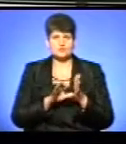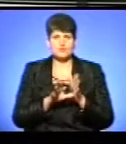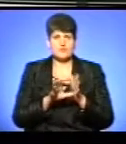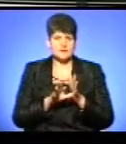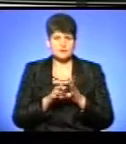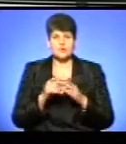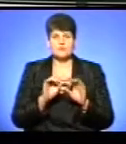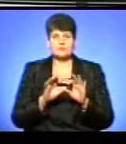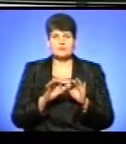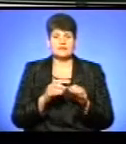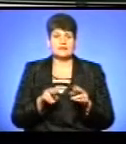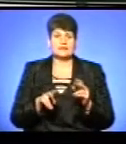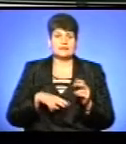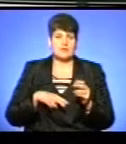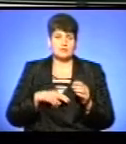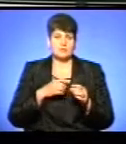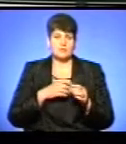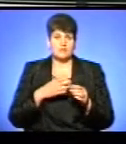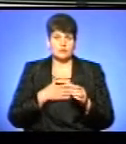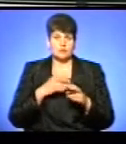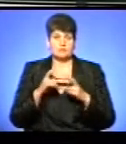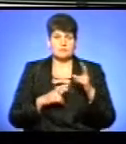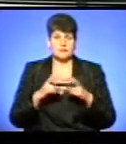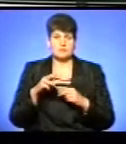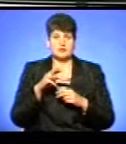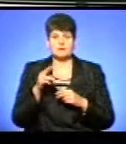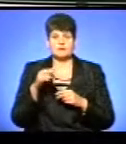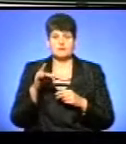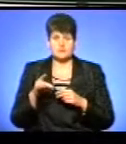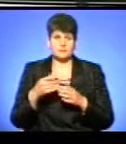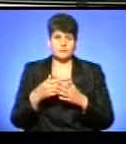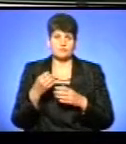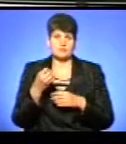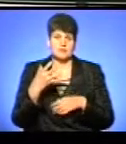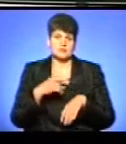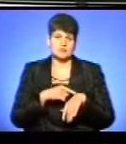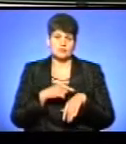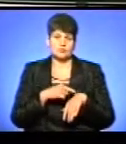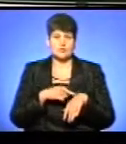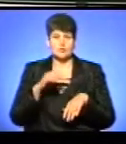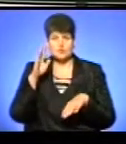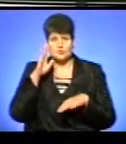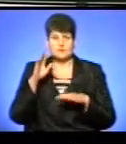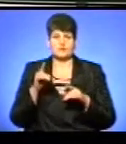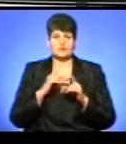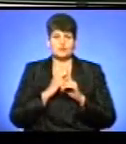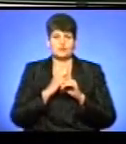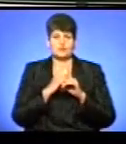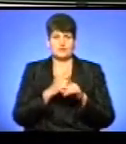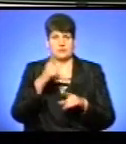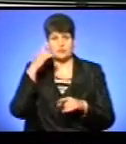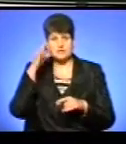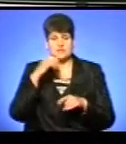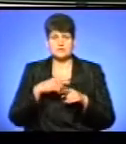розповів директор приватного підприємства «Східний масив» Михайло Дереворіс. Додам, близько 15-ї години чоловіка у супроводі поліцейських